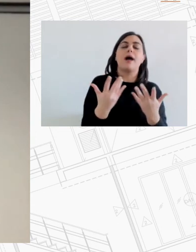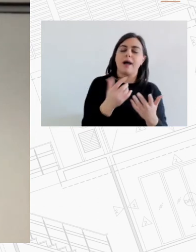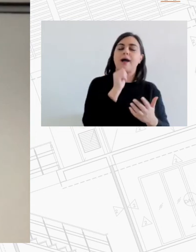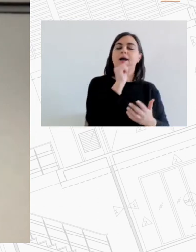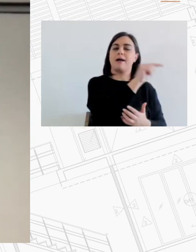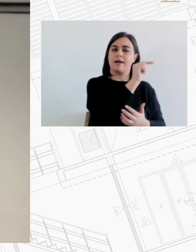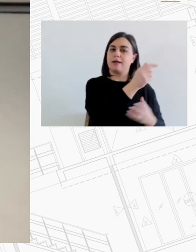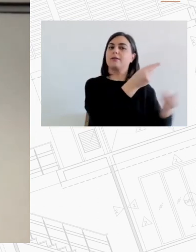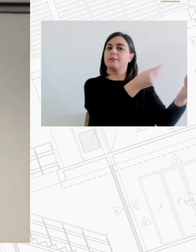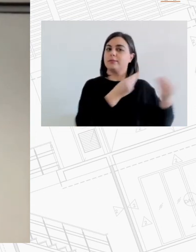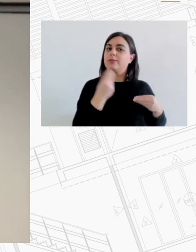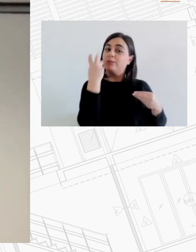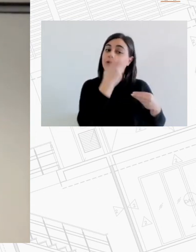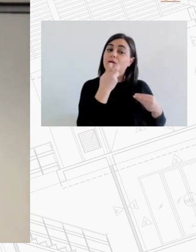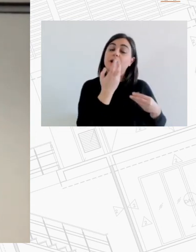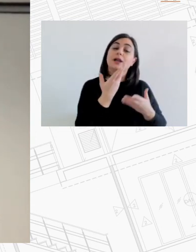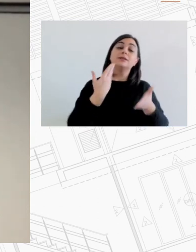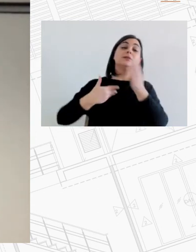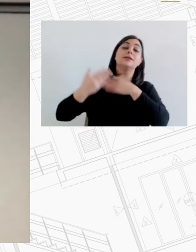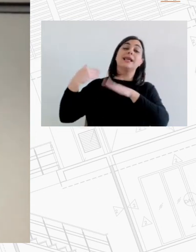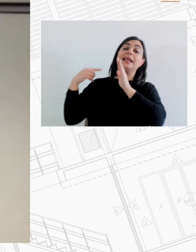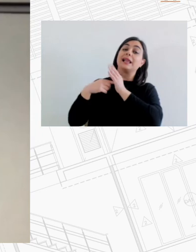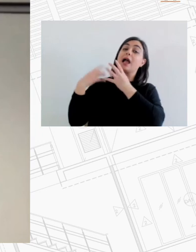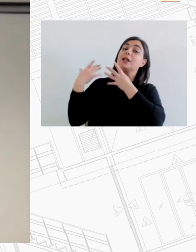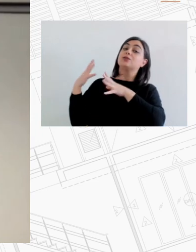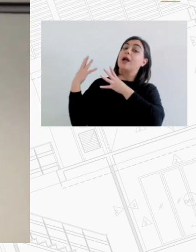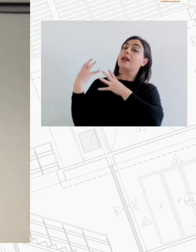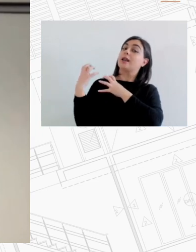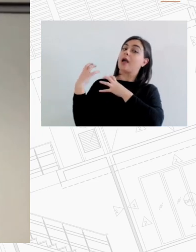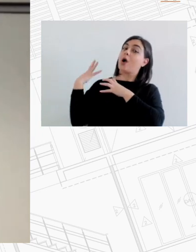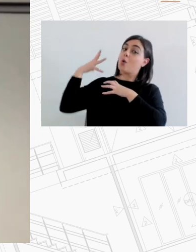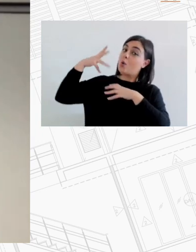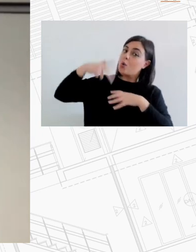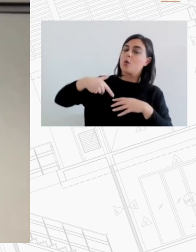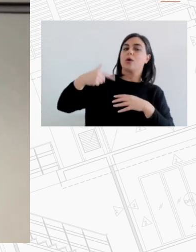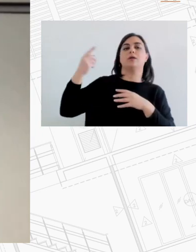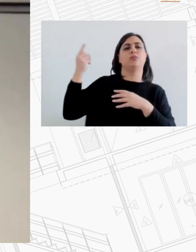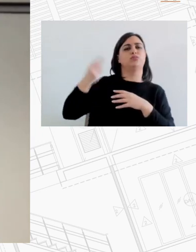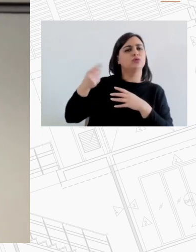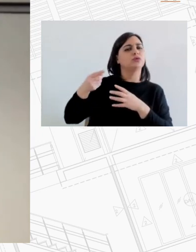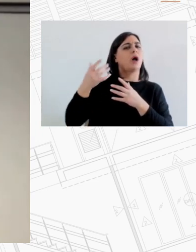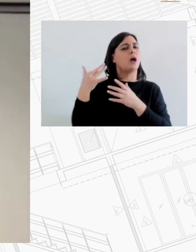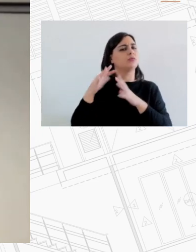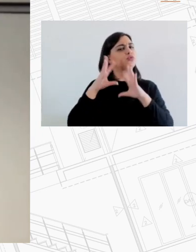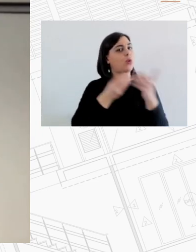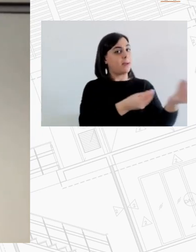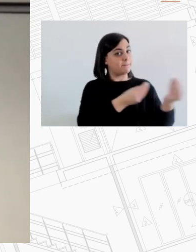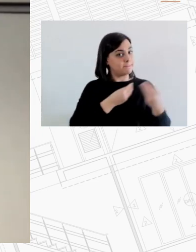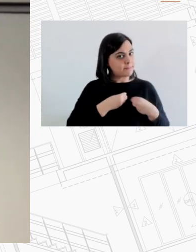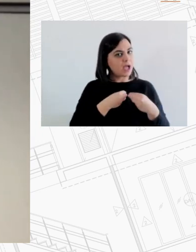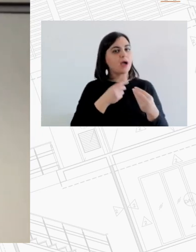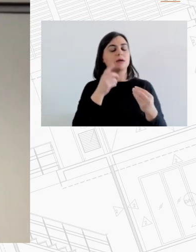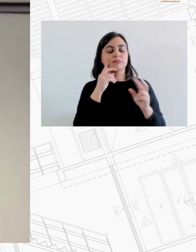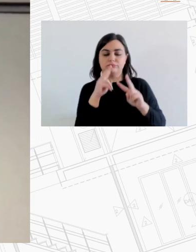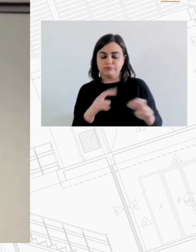έπειτα άρα είχαμε ετησίως μάλλον ανημερομηνία ας πούμε και τις είχαμε και γεωγραφικά καταρχήν και λίγο